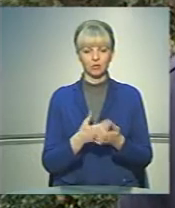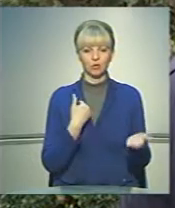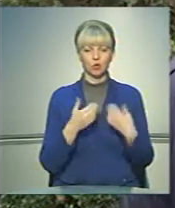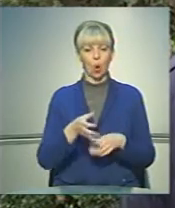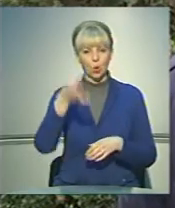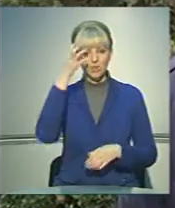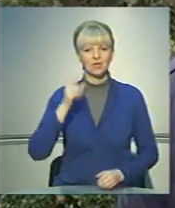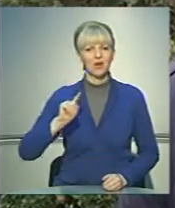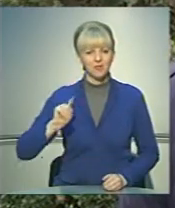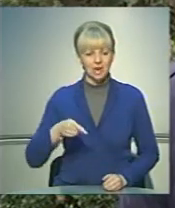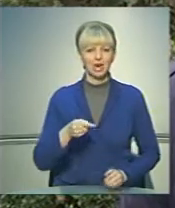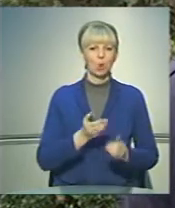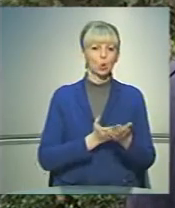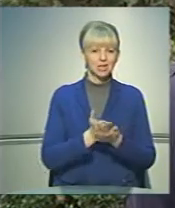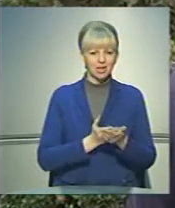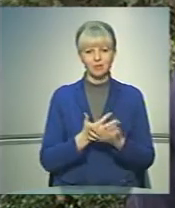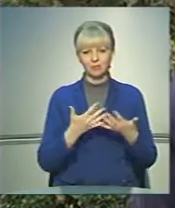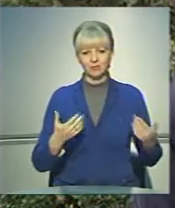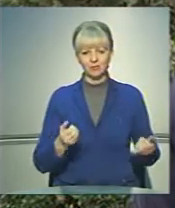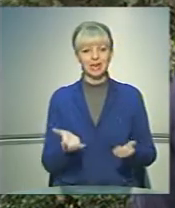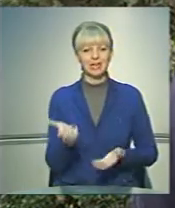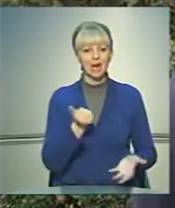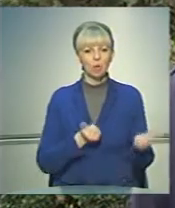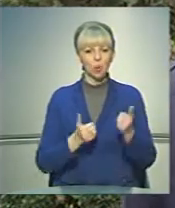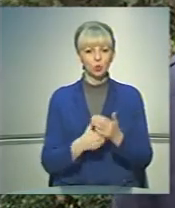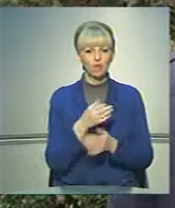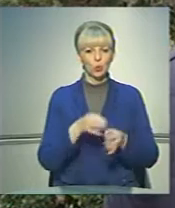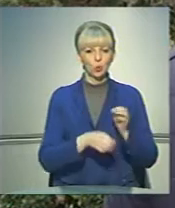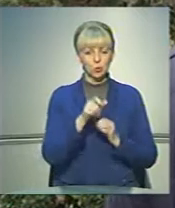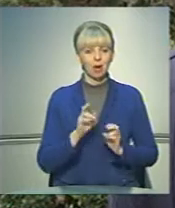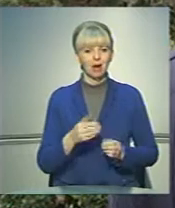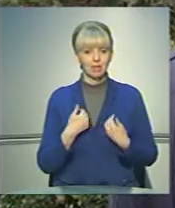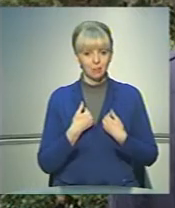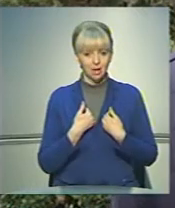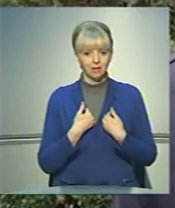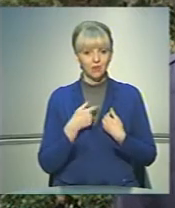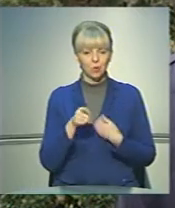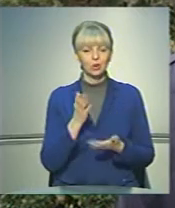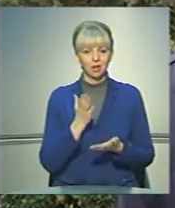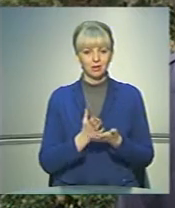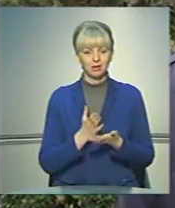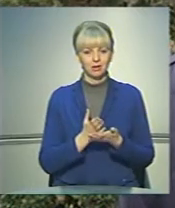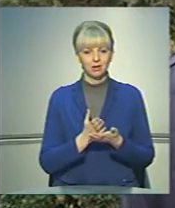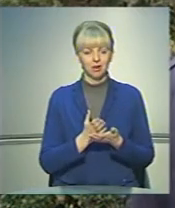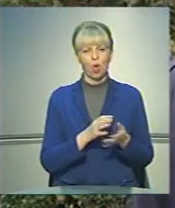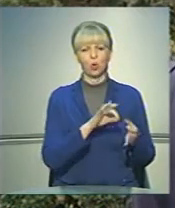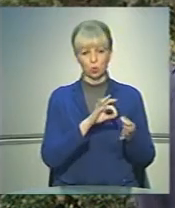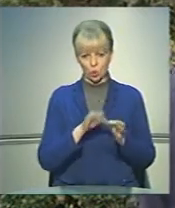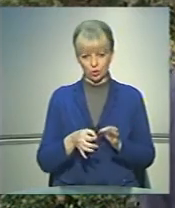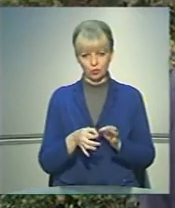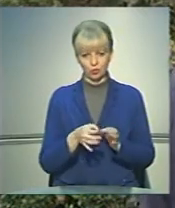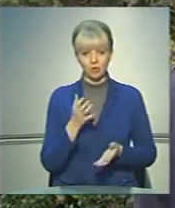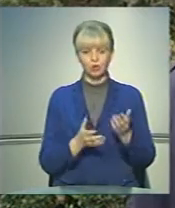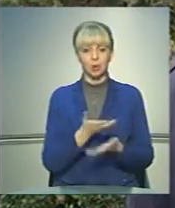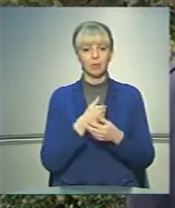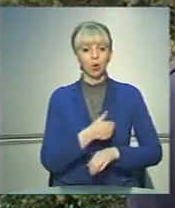освіти, вимогами стажу і так далі, набору нових суддів, як на мене, вона є цілком логічною. Оскільки,